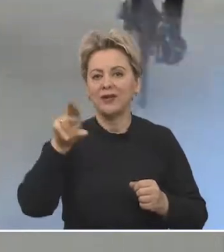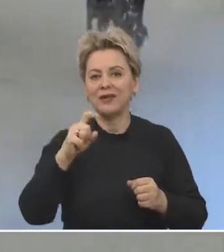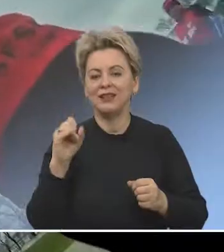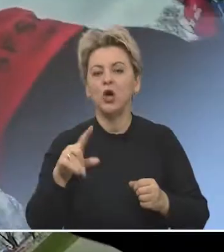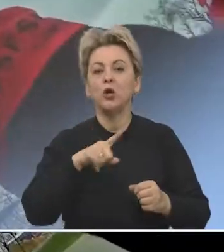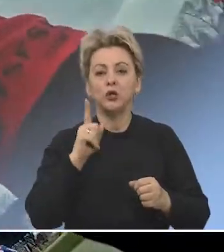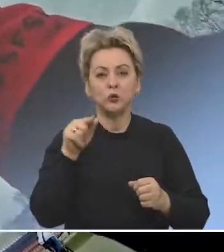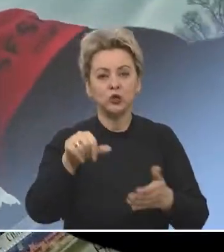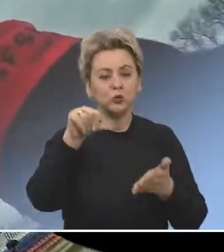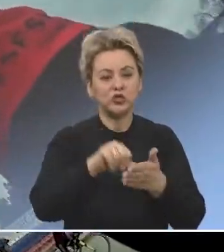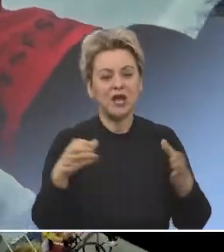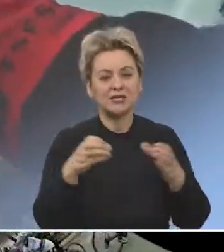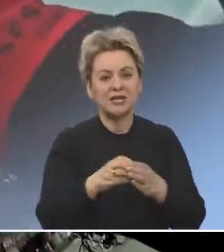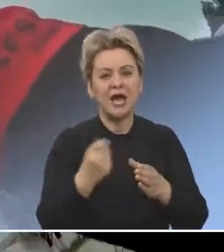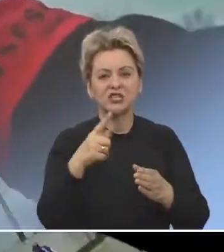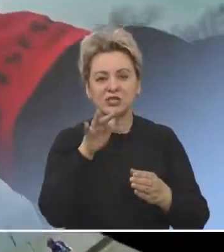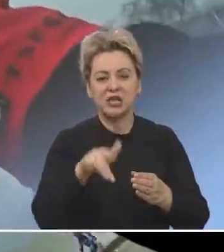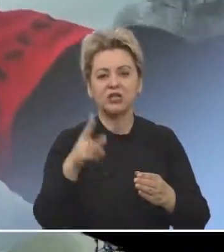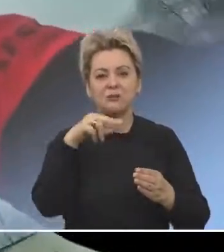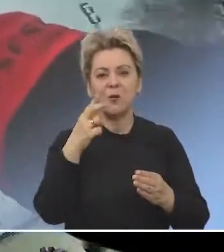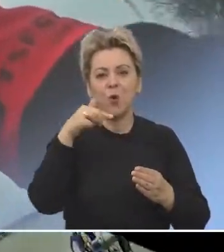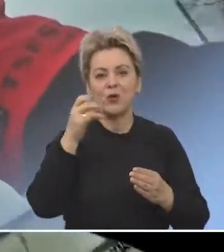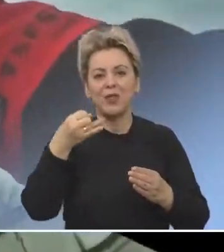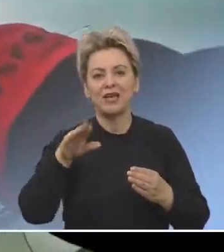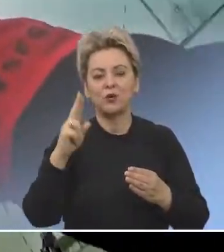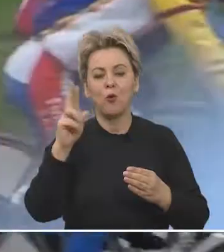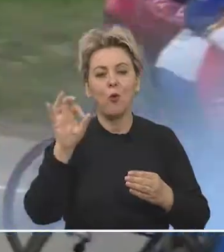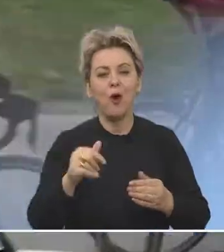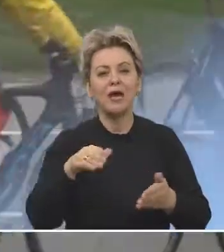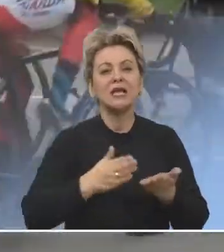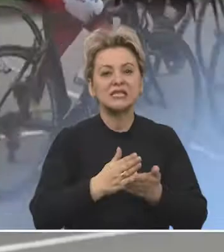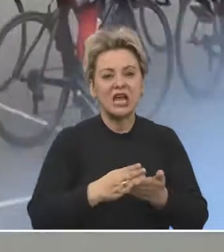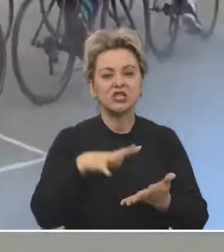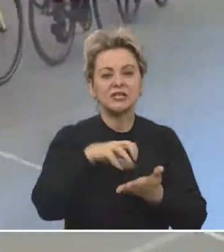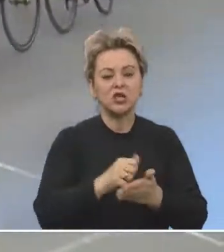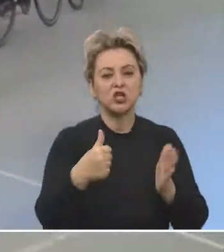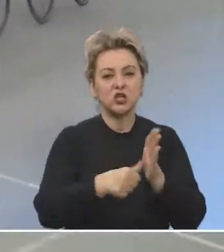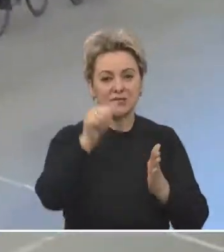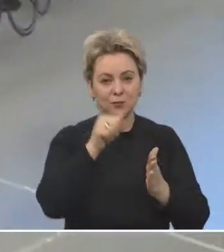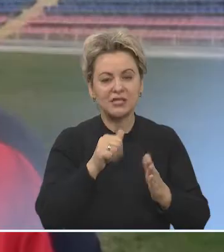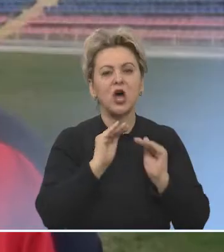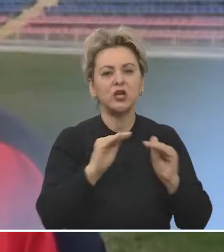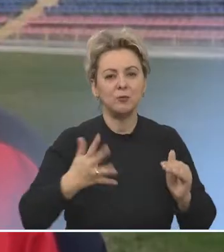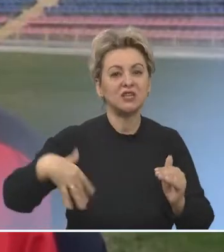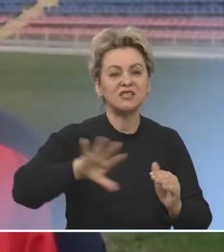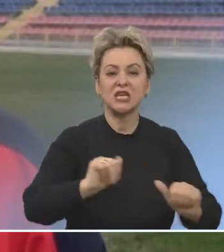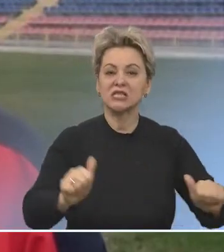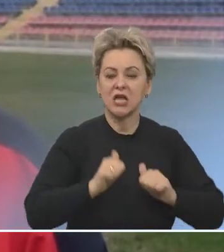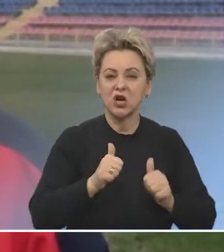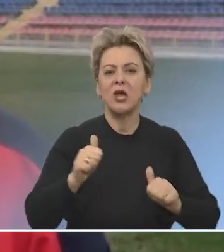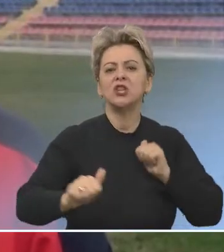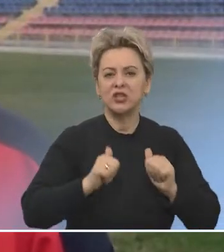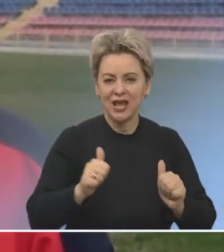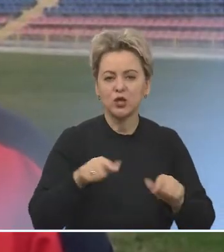Дорохин и самый юный участник команды – 11-летний Дмитрий Бородаенко. Стаж занятий – полгода. Ребята все